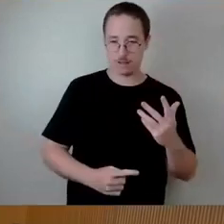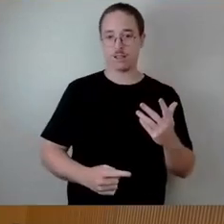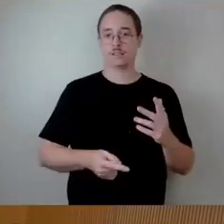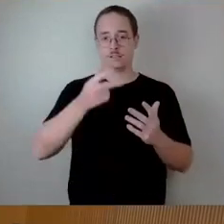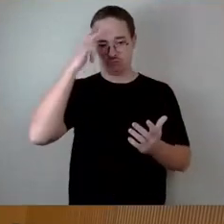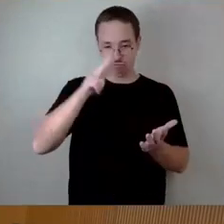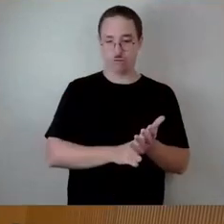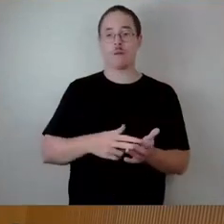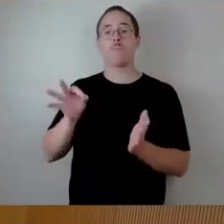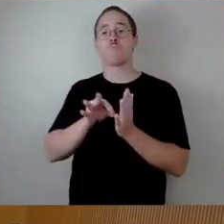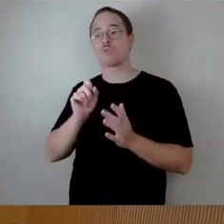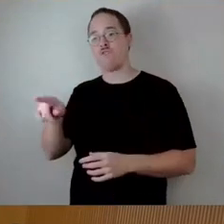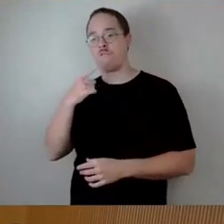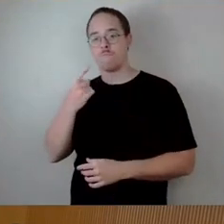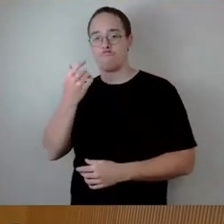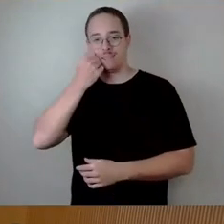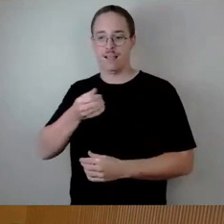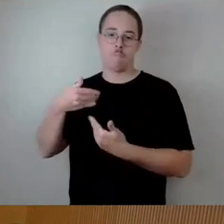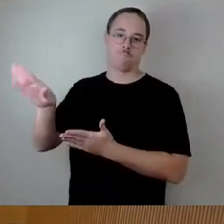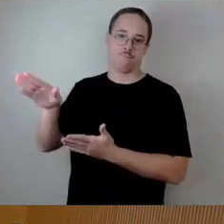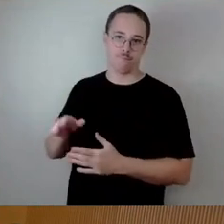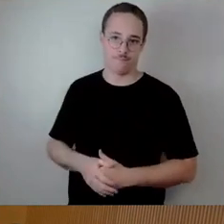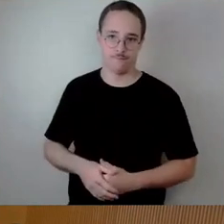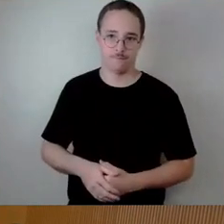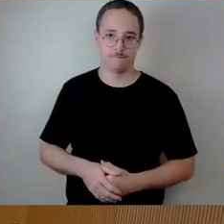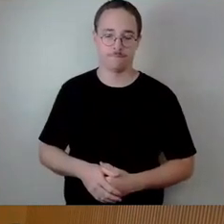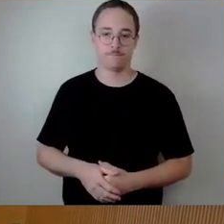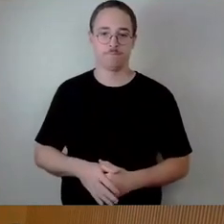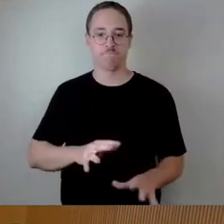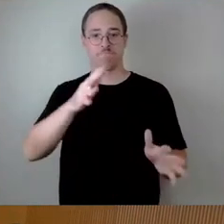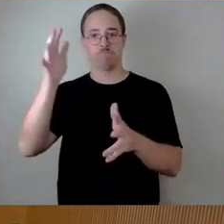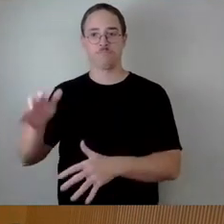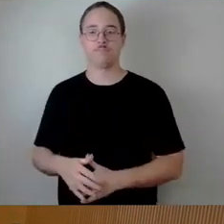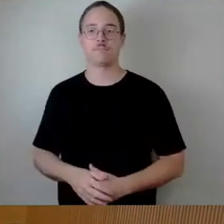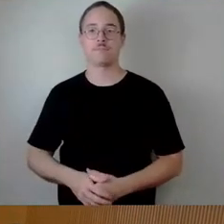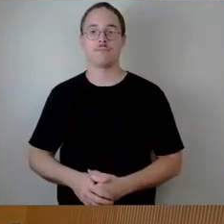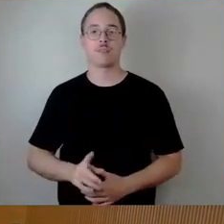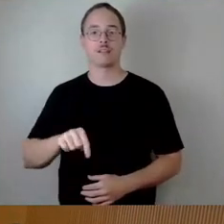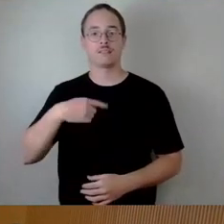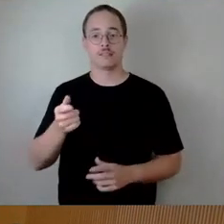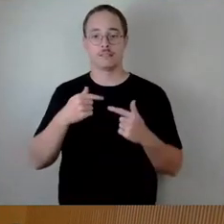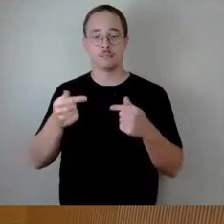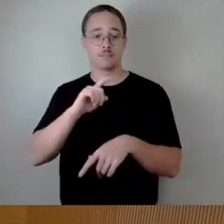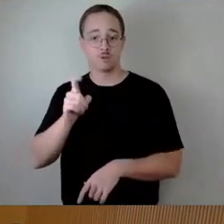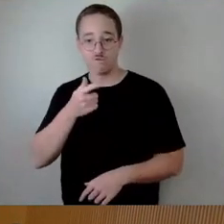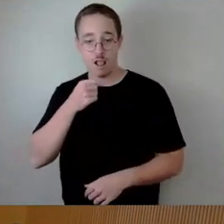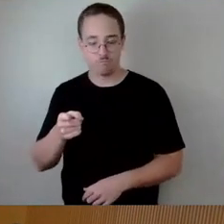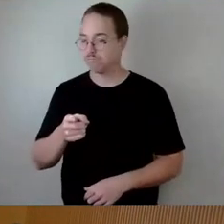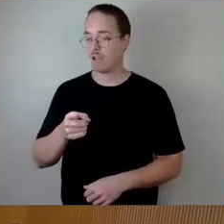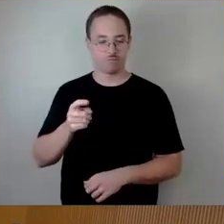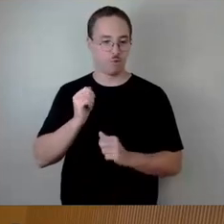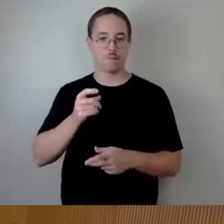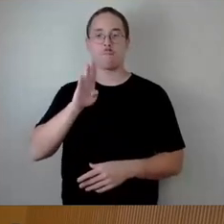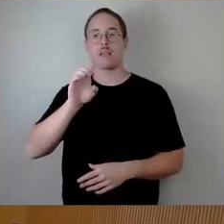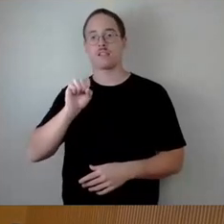Als nächstes Team Zastrow hat das Wort gewünscht. Es sieht nicht so aus. Dann BSW, Herr Deventier.